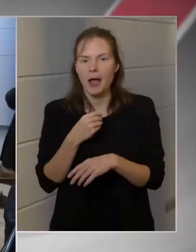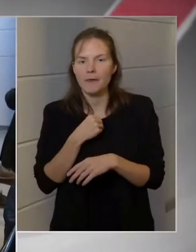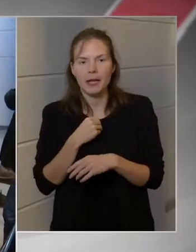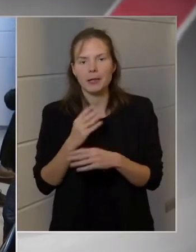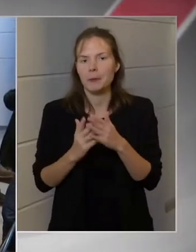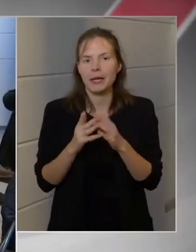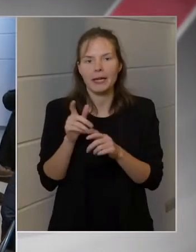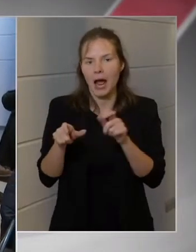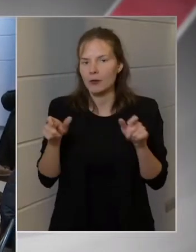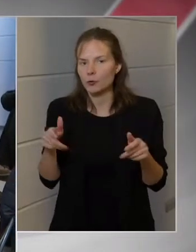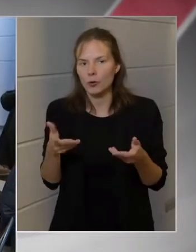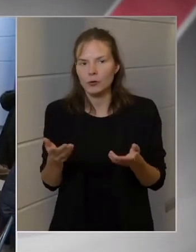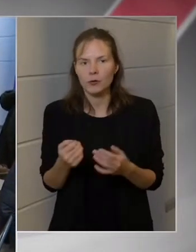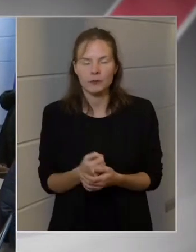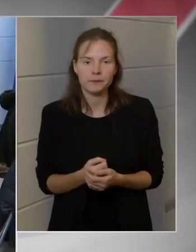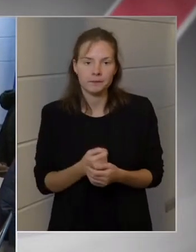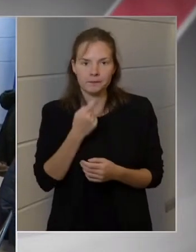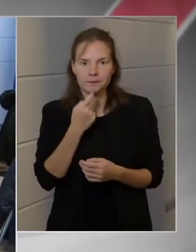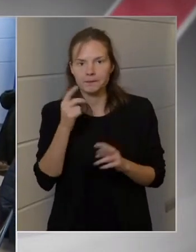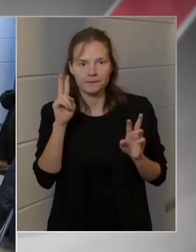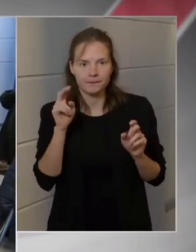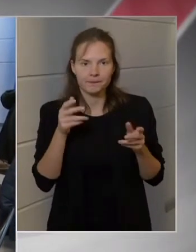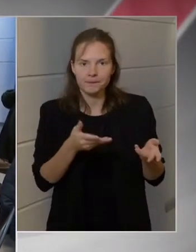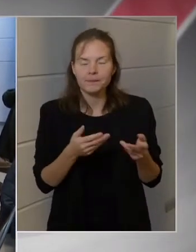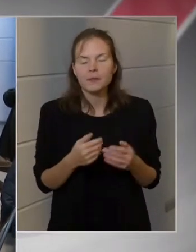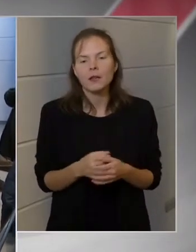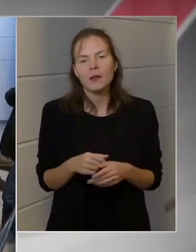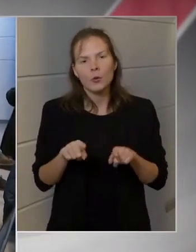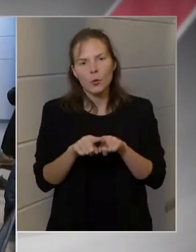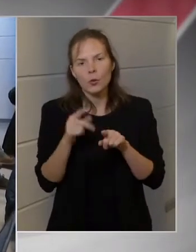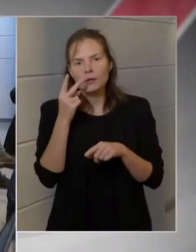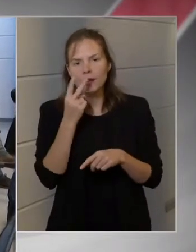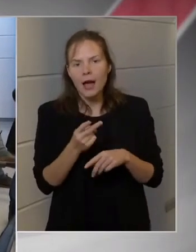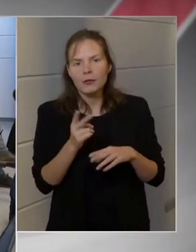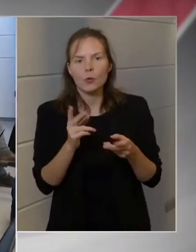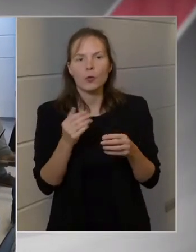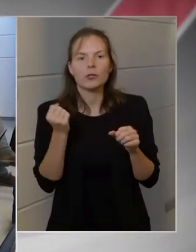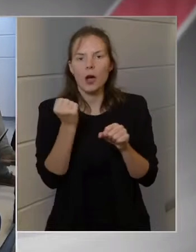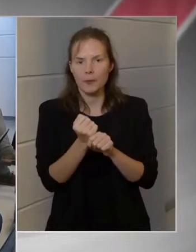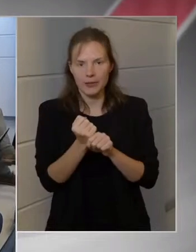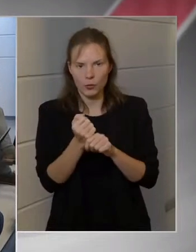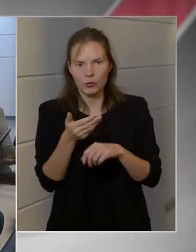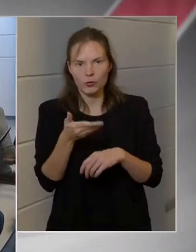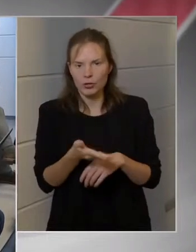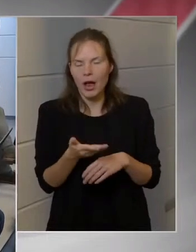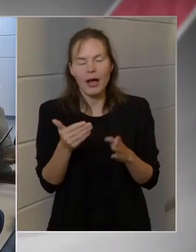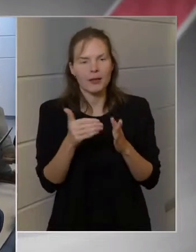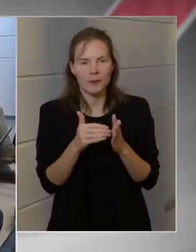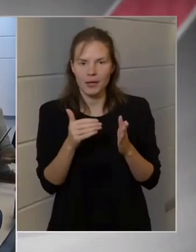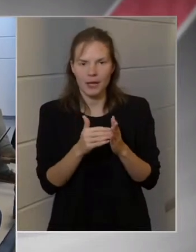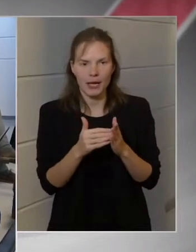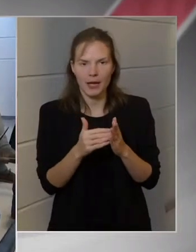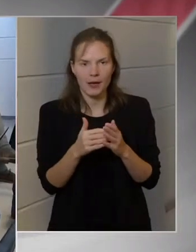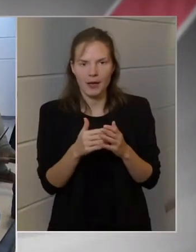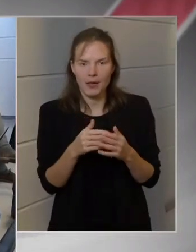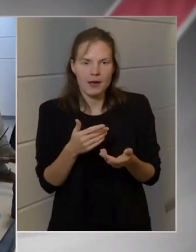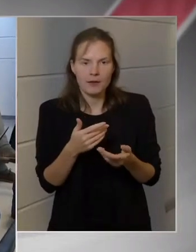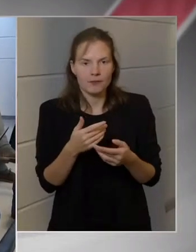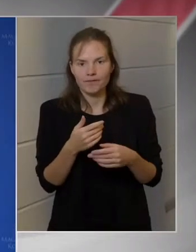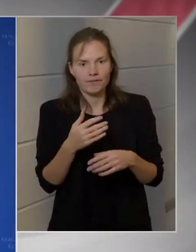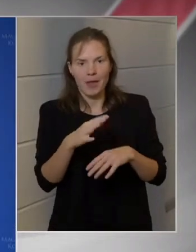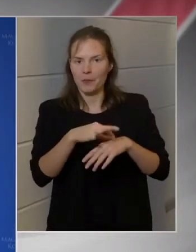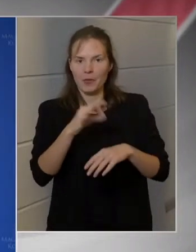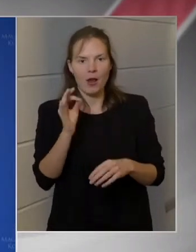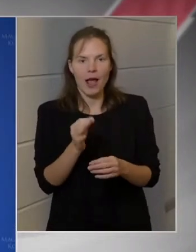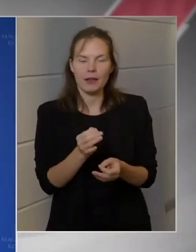Azt látjuk, hogy a bizottság egyenlőre még nem találta el a helyes